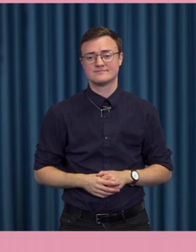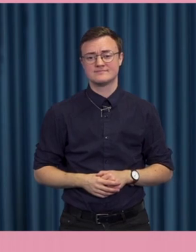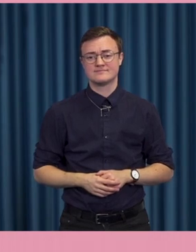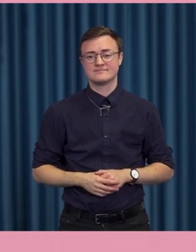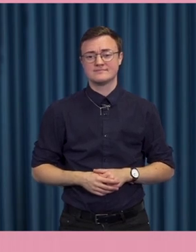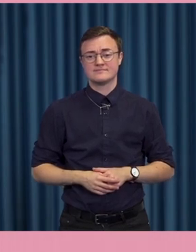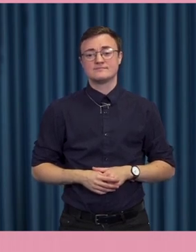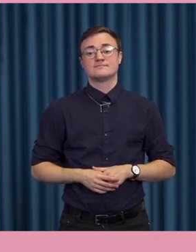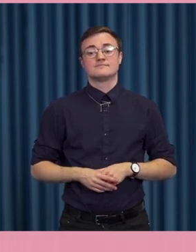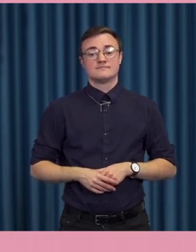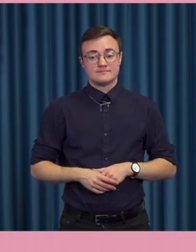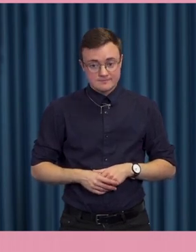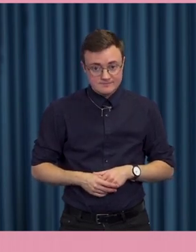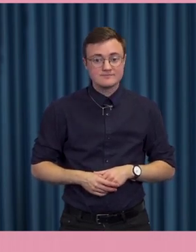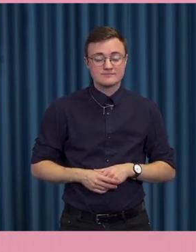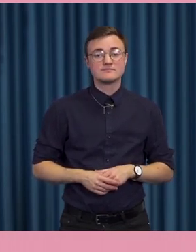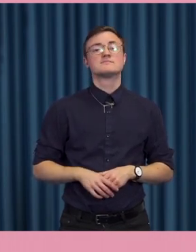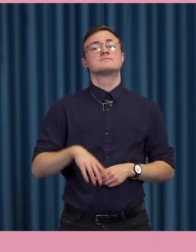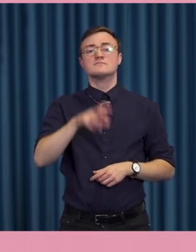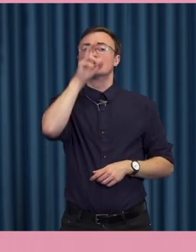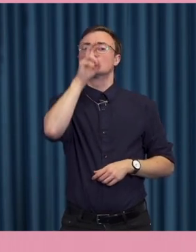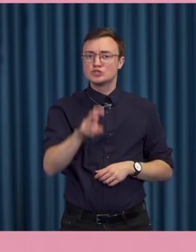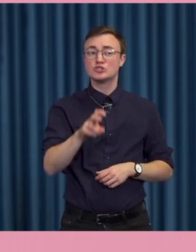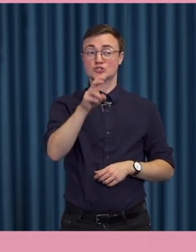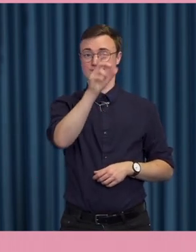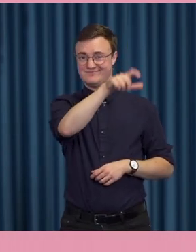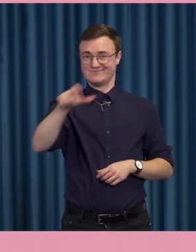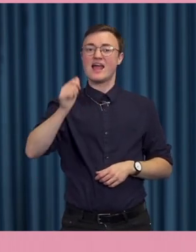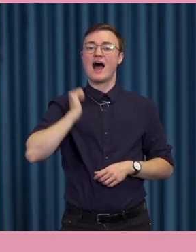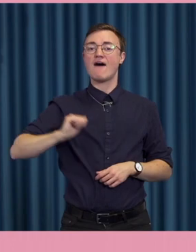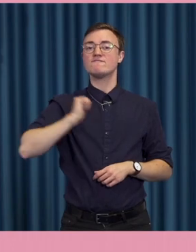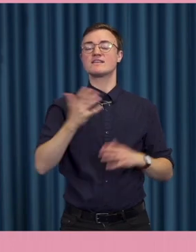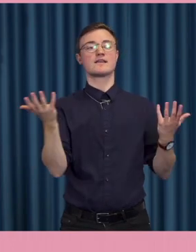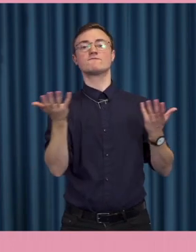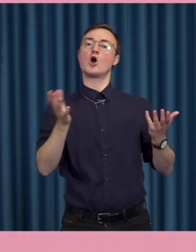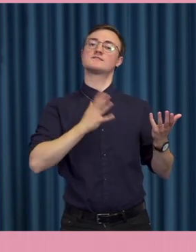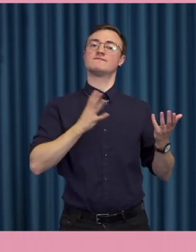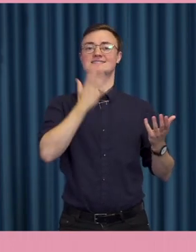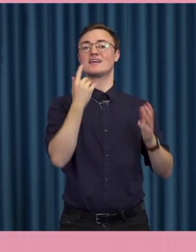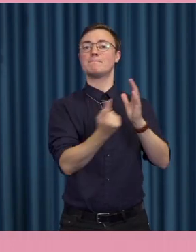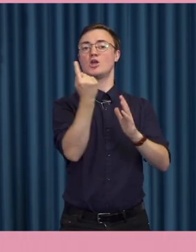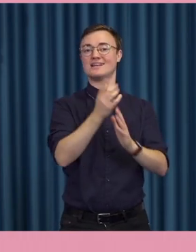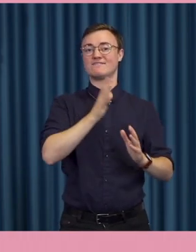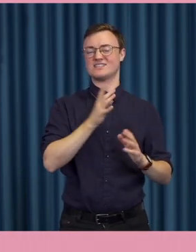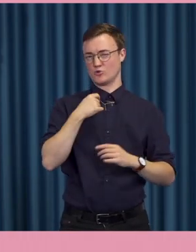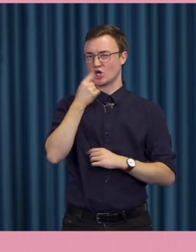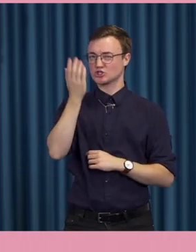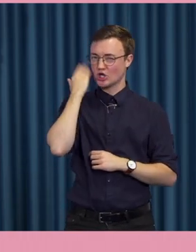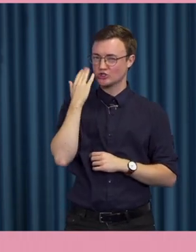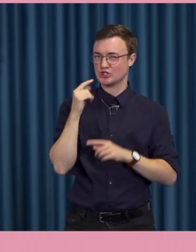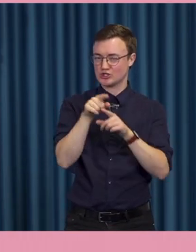Och det som vi ser då. Man använder gärna det som finns. Jag nämnde det alldeles nyss och det tycker jag är ganska viktigt att ta fram.